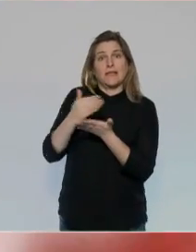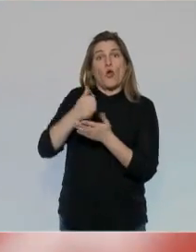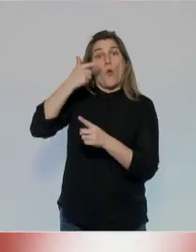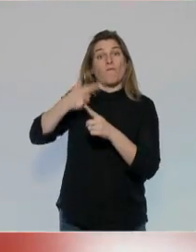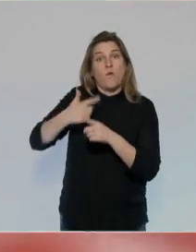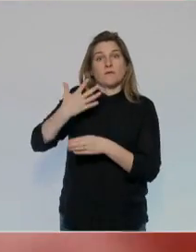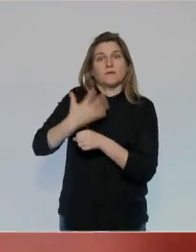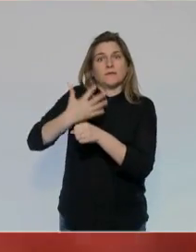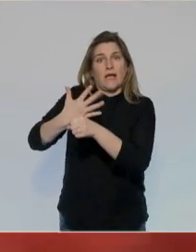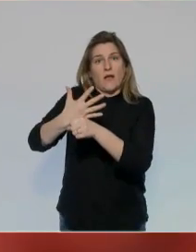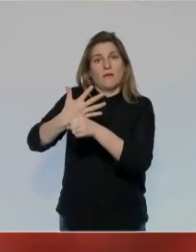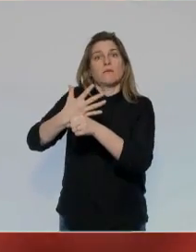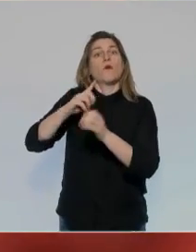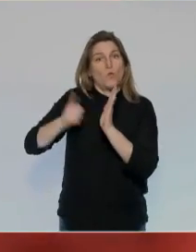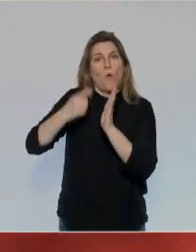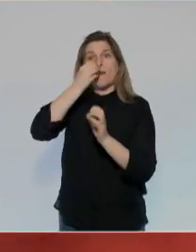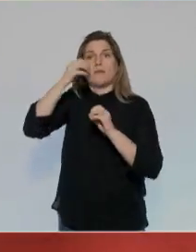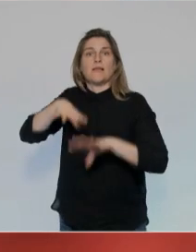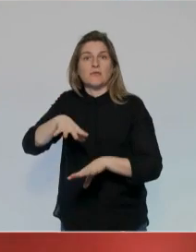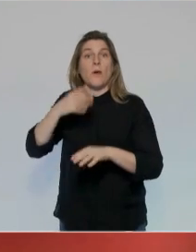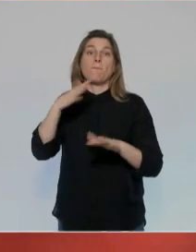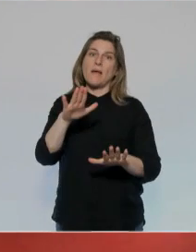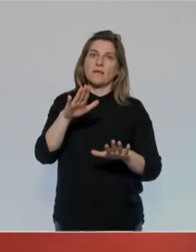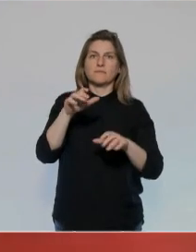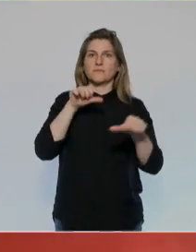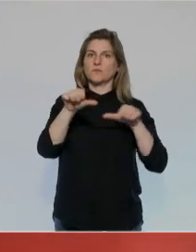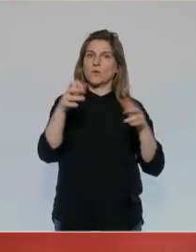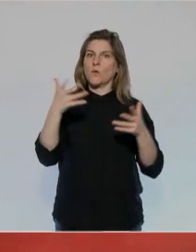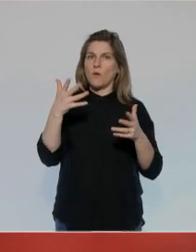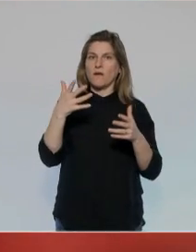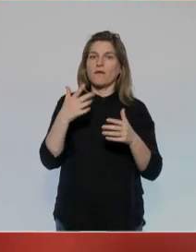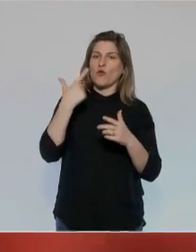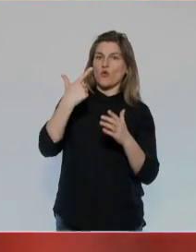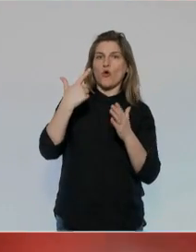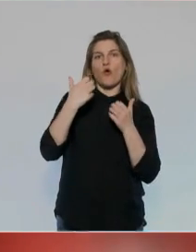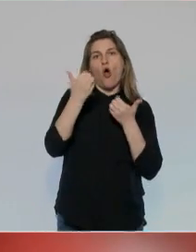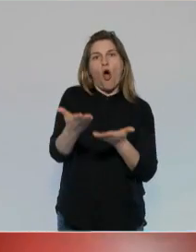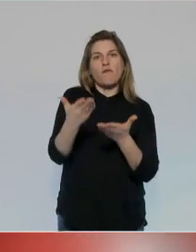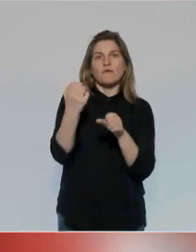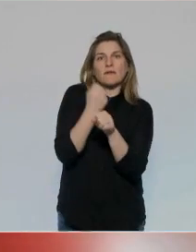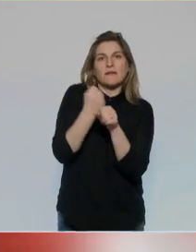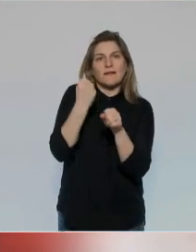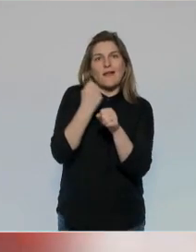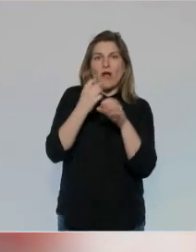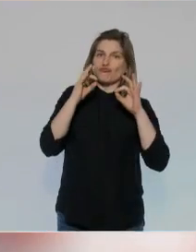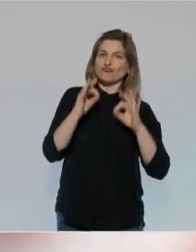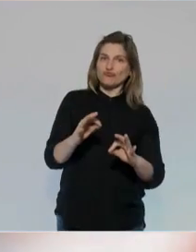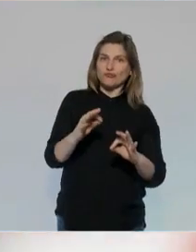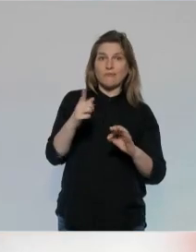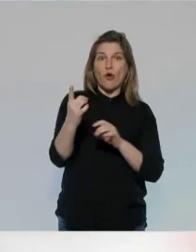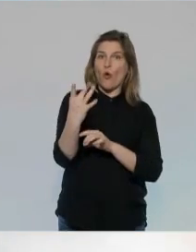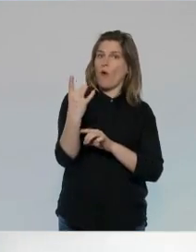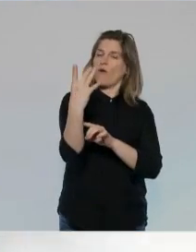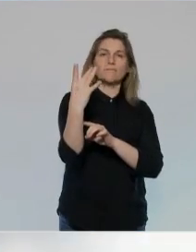il y aura une contrepartie forte, on ne pourra plus refuser plus de deux offres d'emploi décentes. Et puis